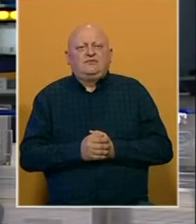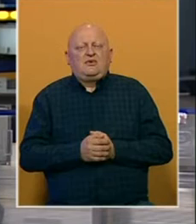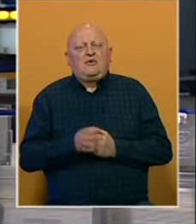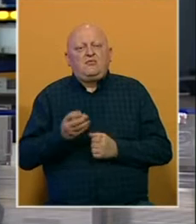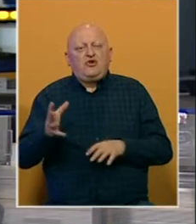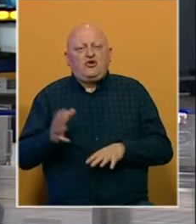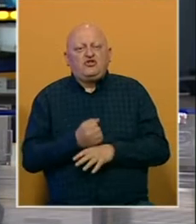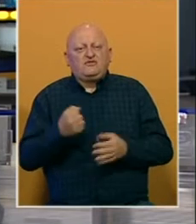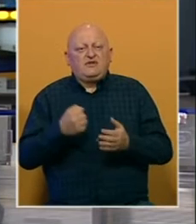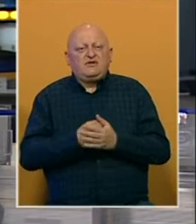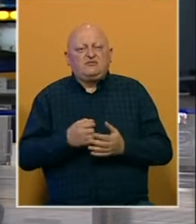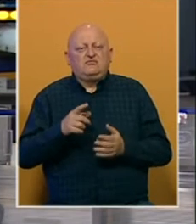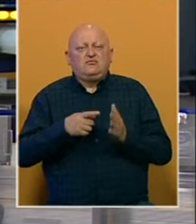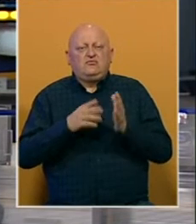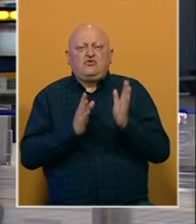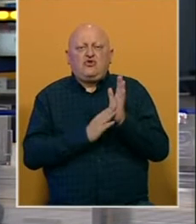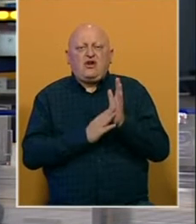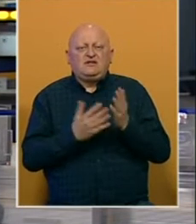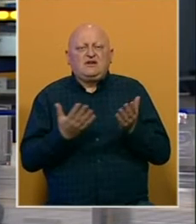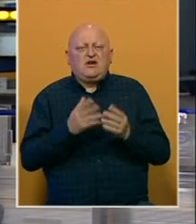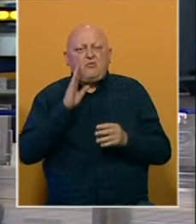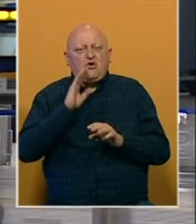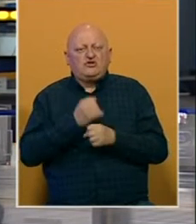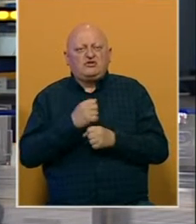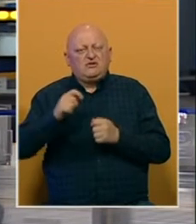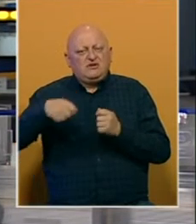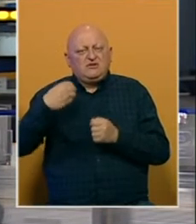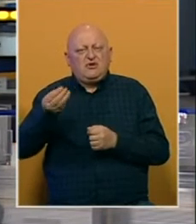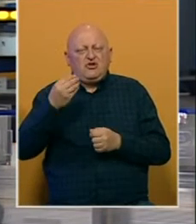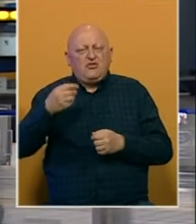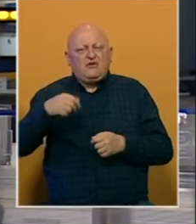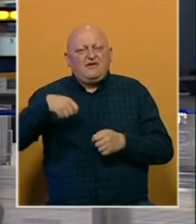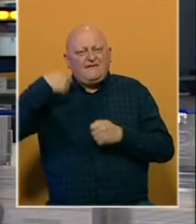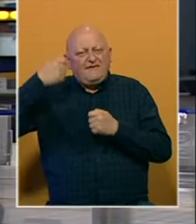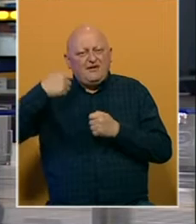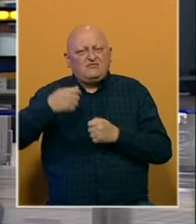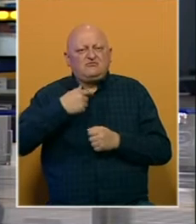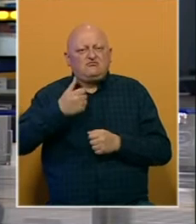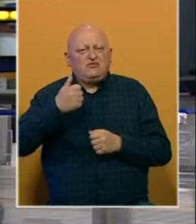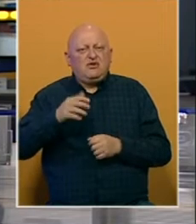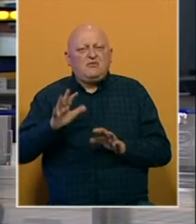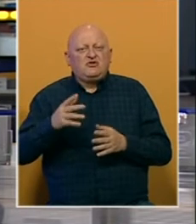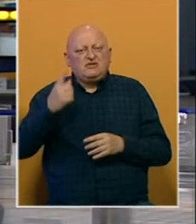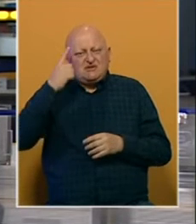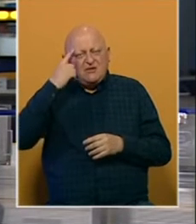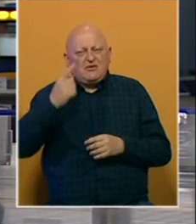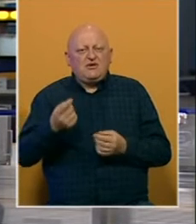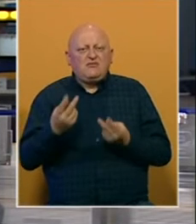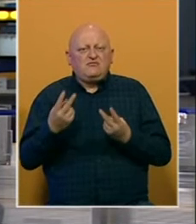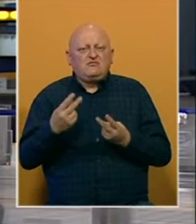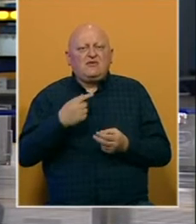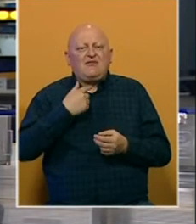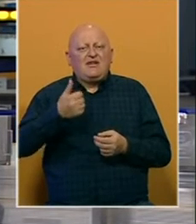Brojno osvojene nagrade nesumljivo dokazuju kako se u Bosni i Hercegovini snimaju dobri i kvalitetni filmovi. Međutim, znamo li